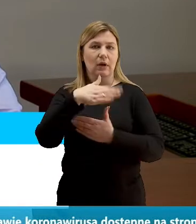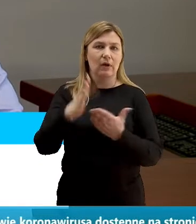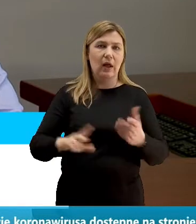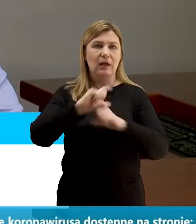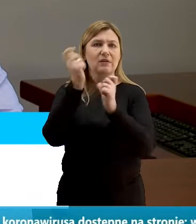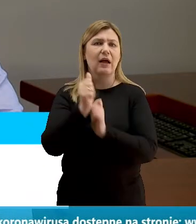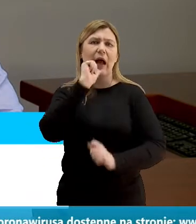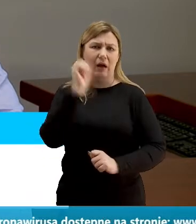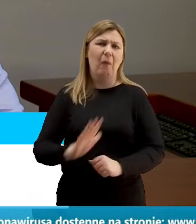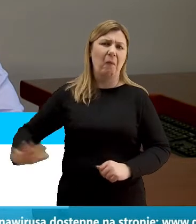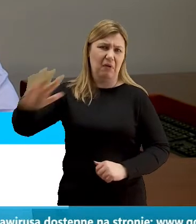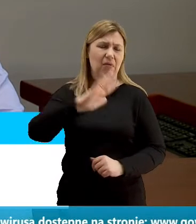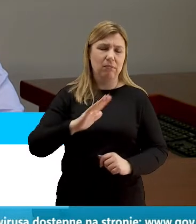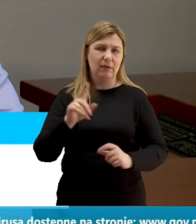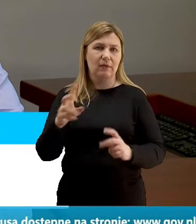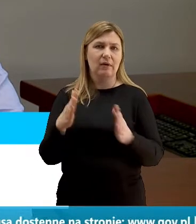kwarantannę.